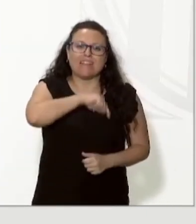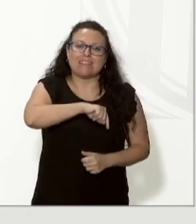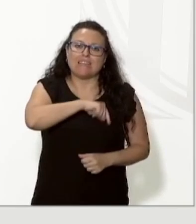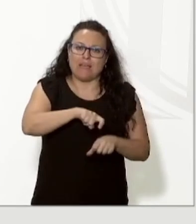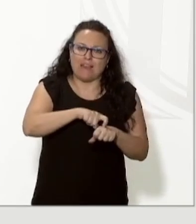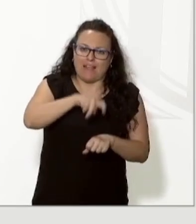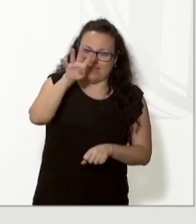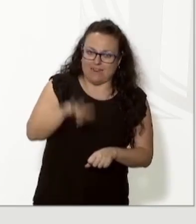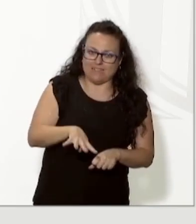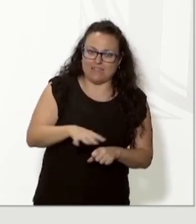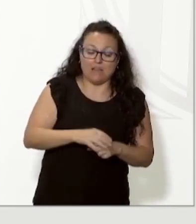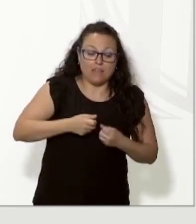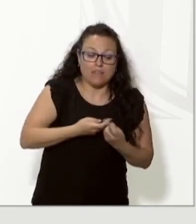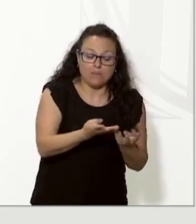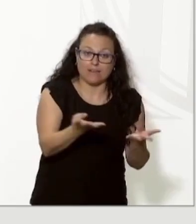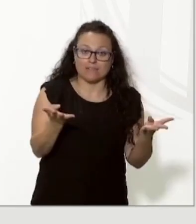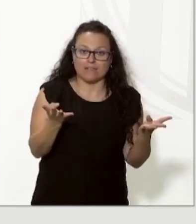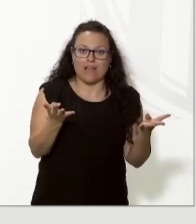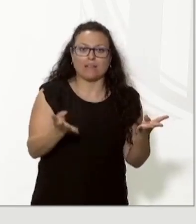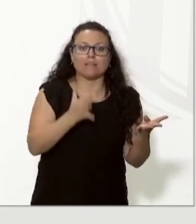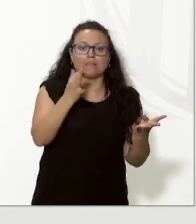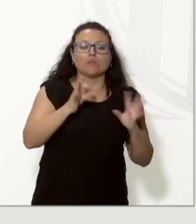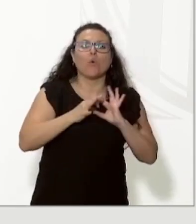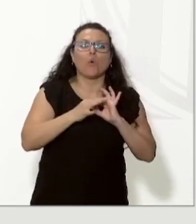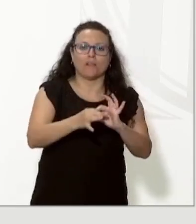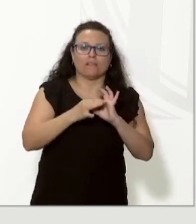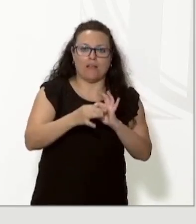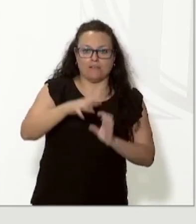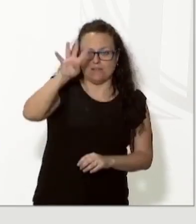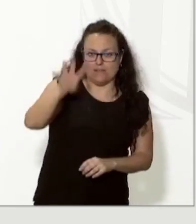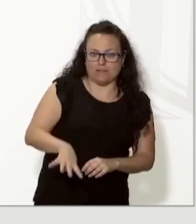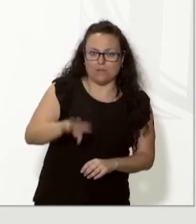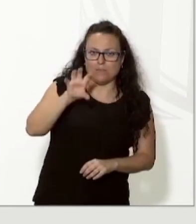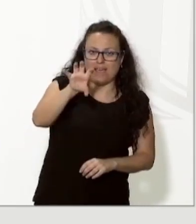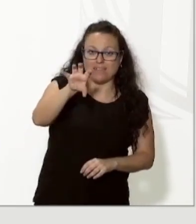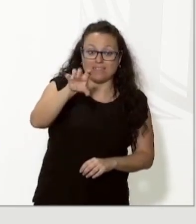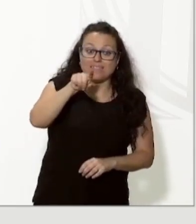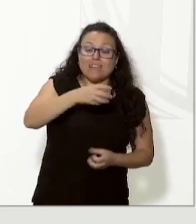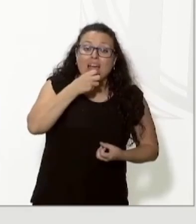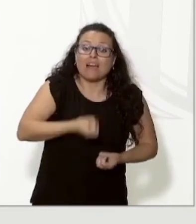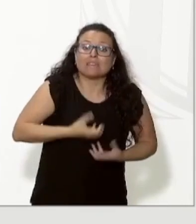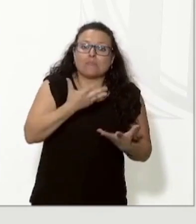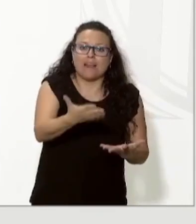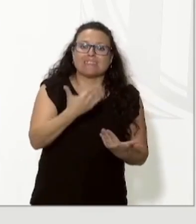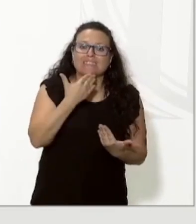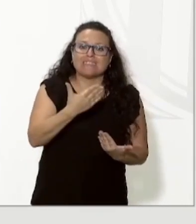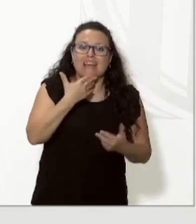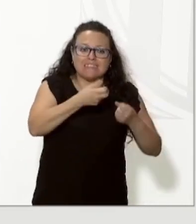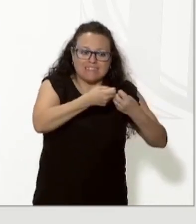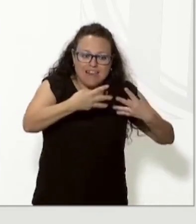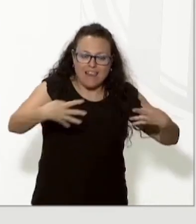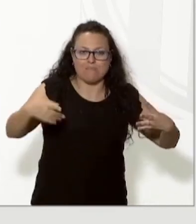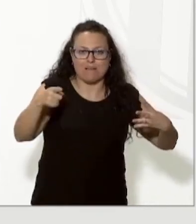catalanista, la diversitat i la unitat del nostre país. I tot això s'expressa amb el lema d'aquest any